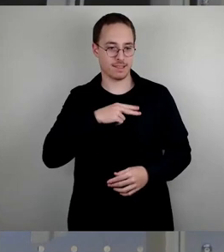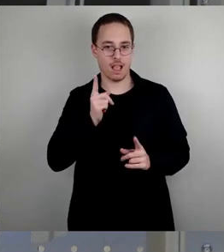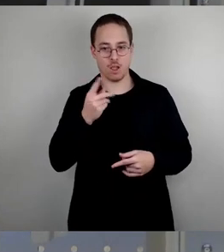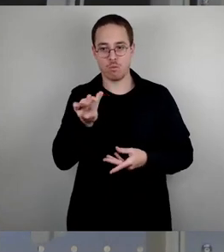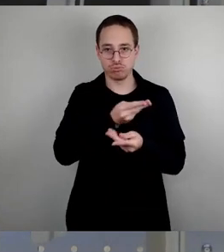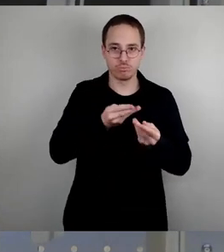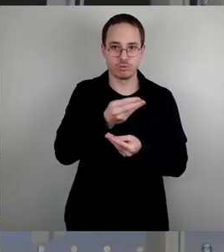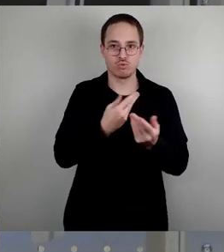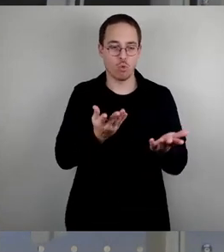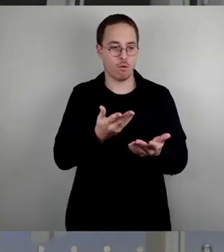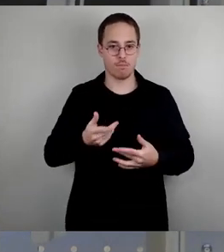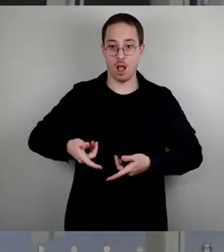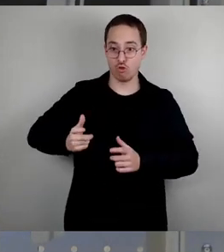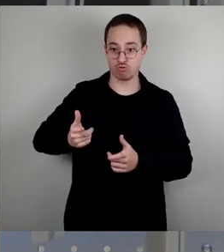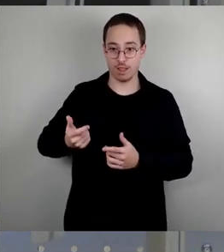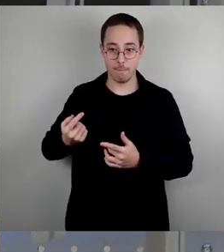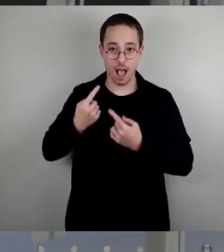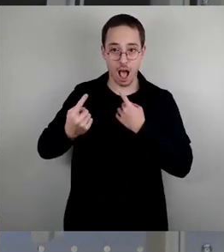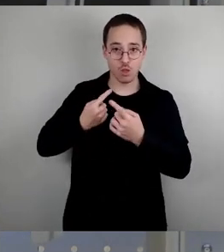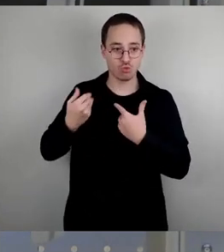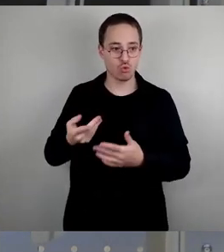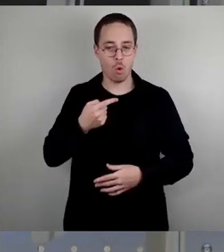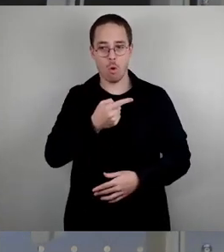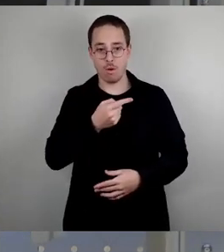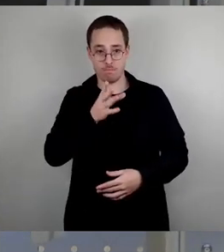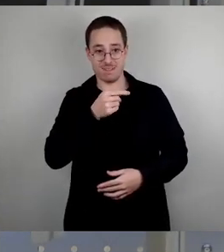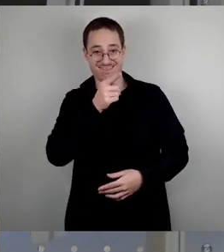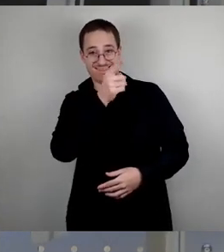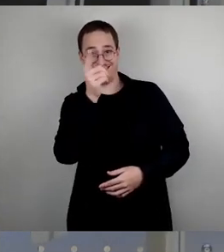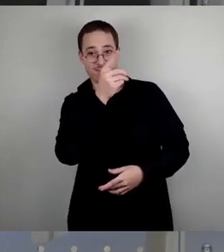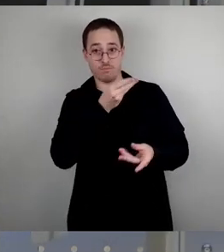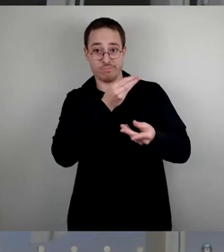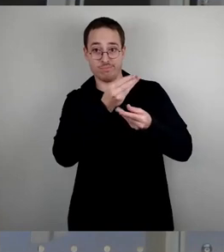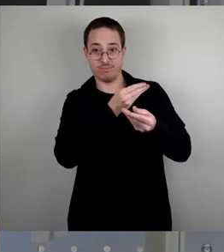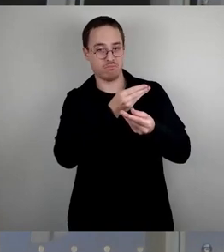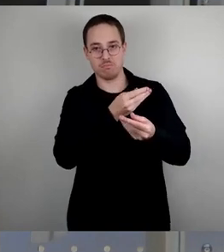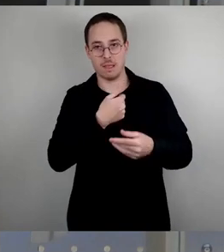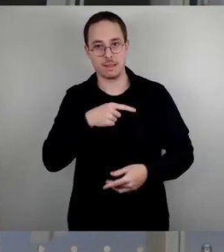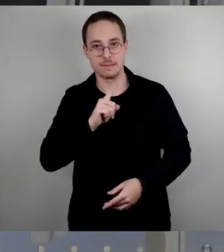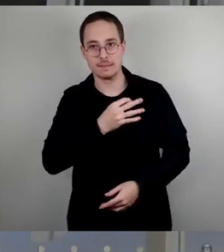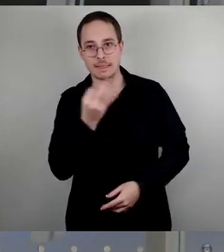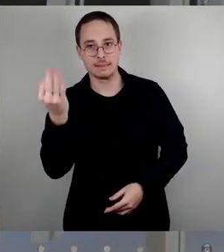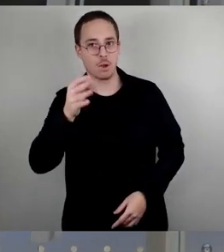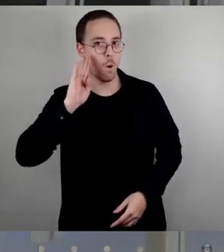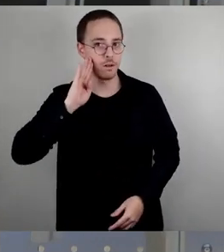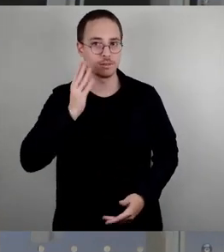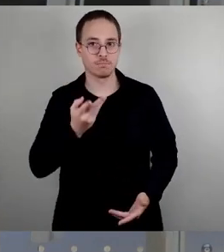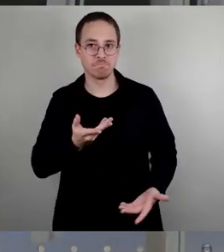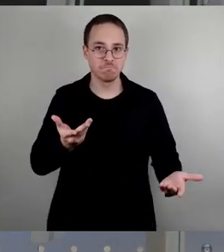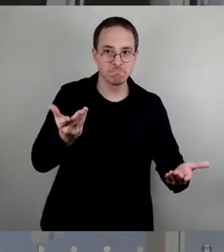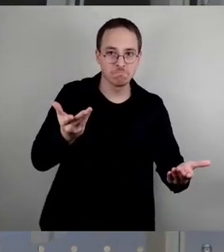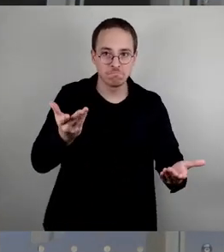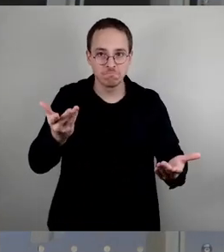Ausschussberatungen. Das wird bis jetzt von Seiten der CDU ignoriert. Und ich nehme wahr, dass